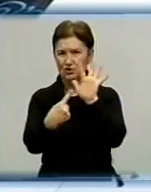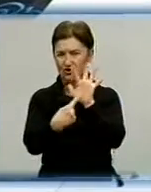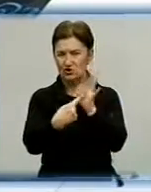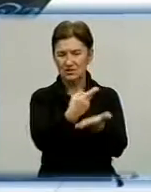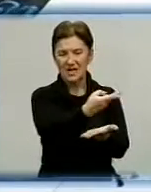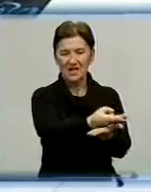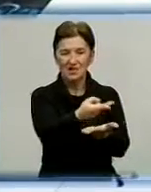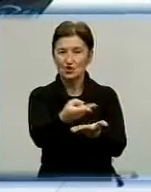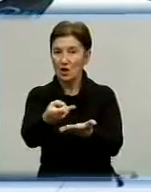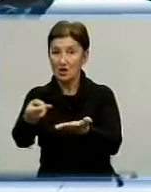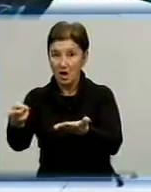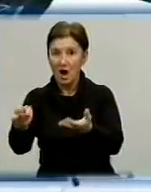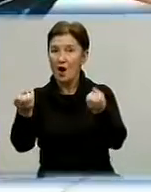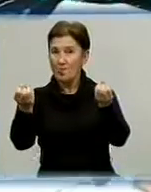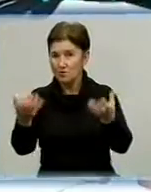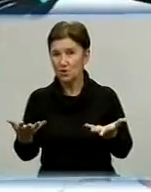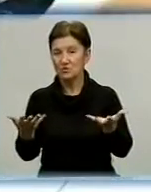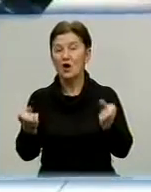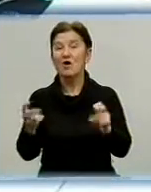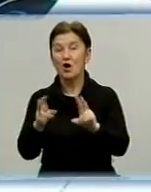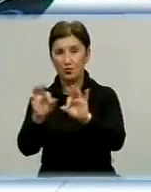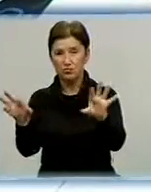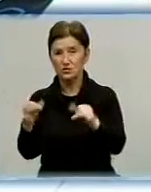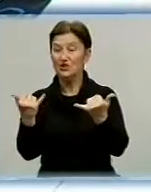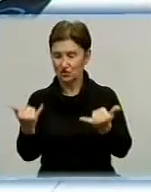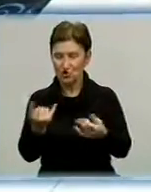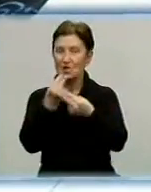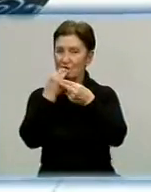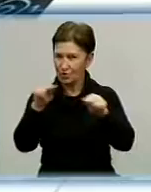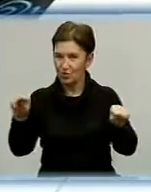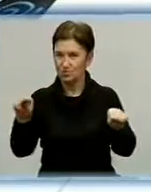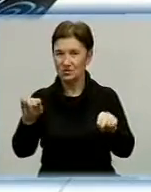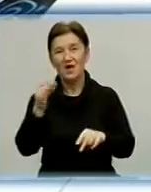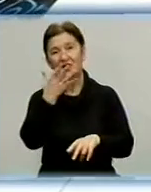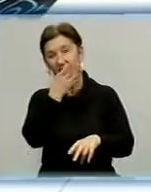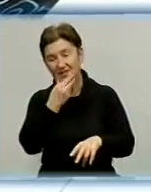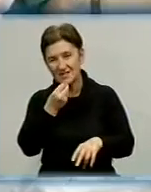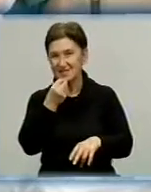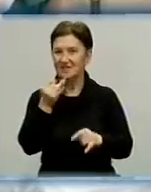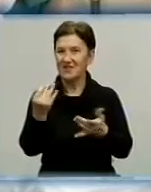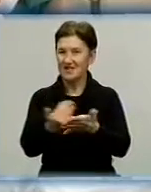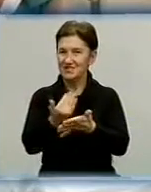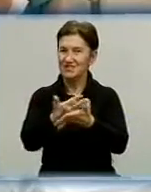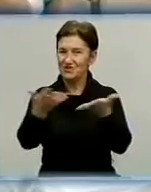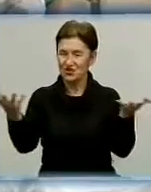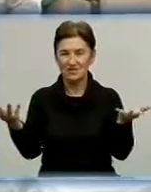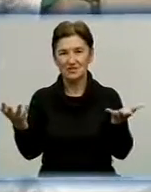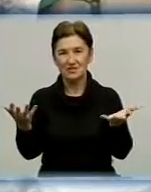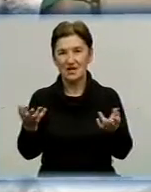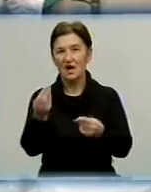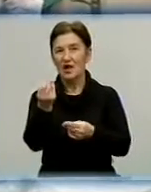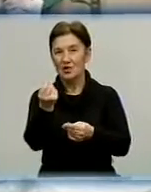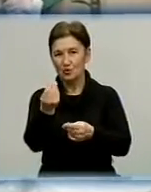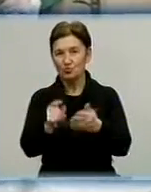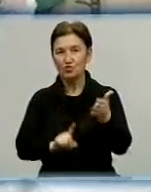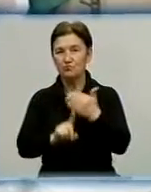Просто, ну як, об'яснюю, що зараз краще, звісно. І красивіше, і свіжіше. Гроші на ремонт гемодіалізної зали